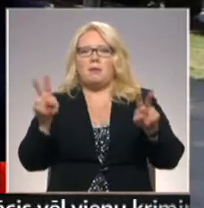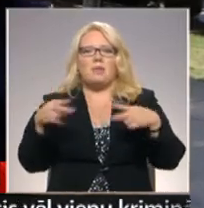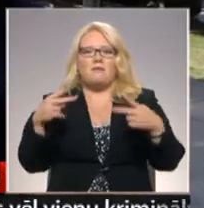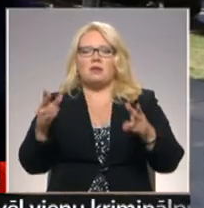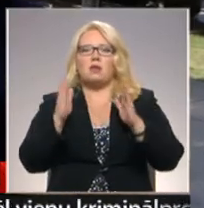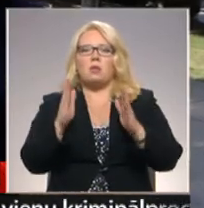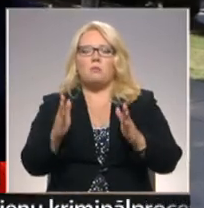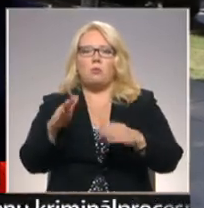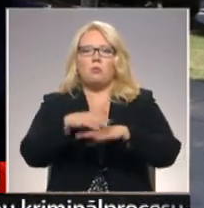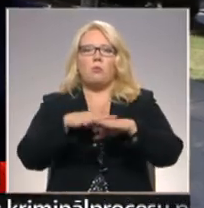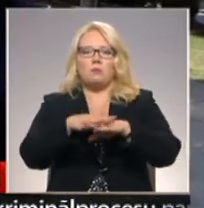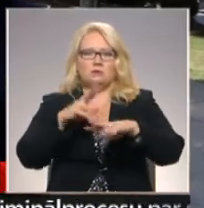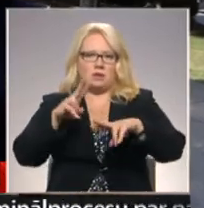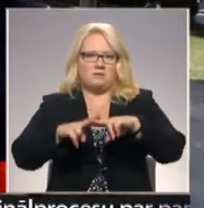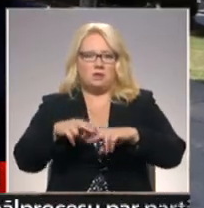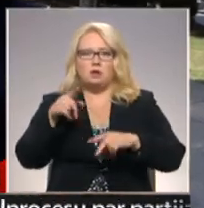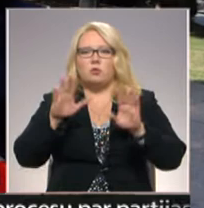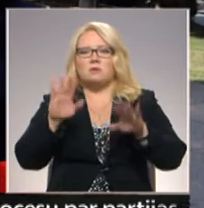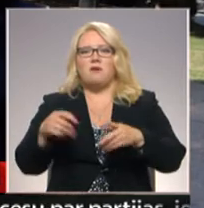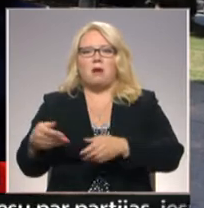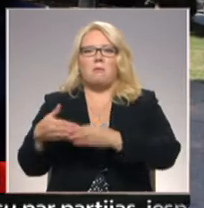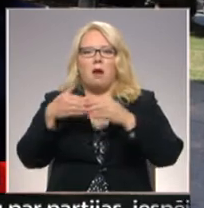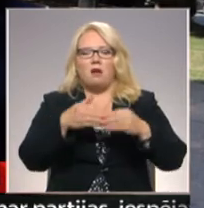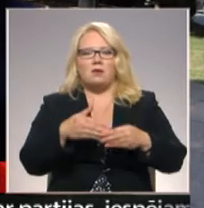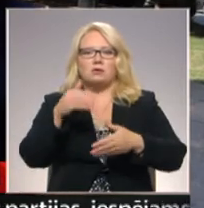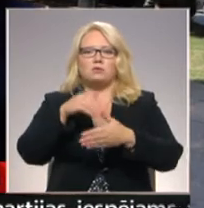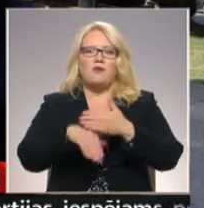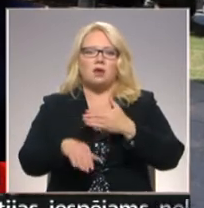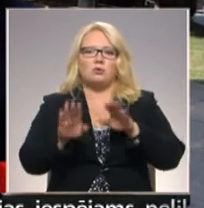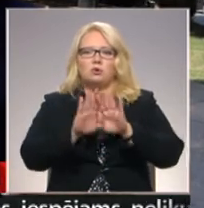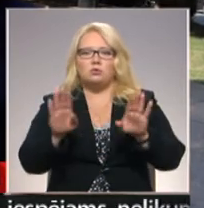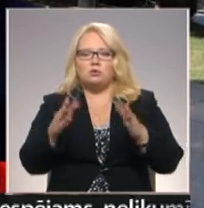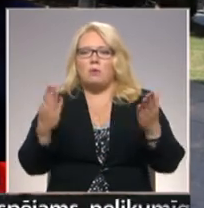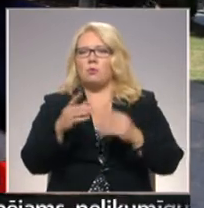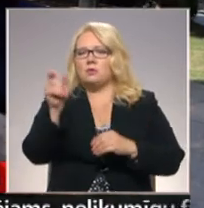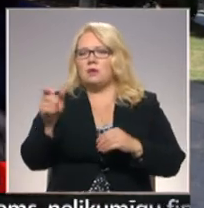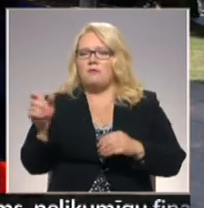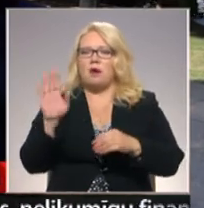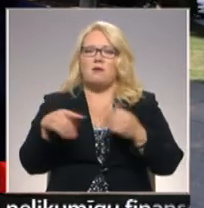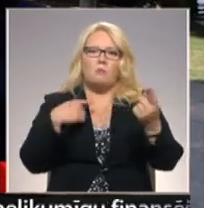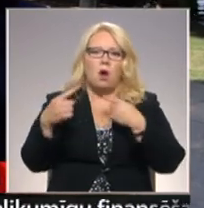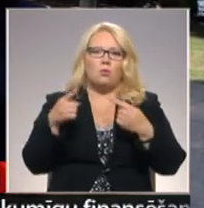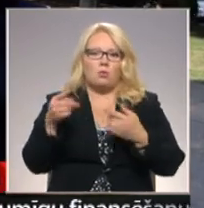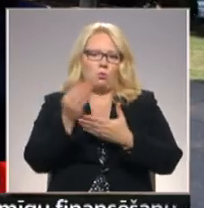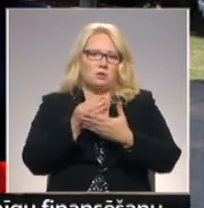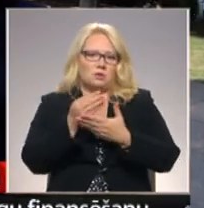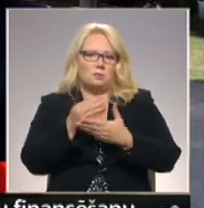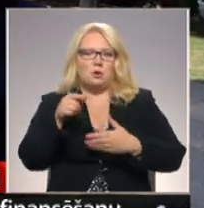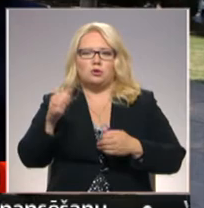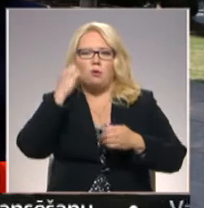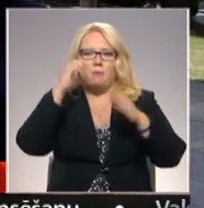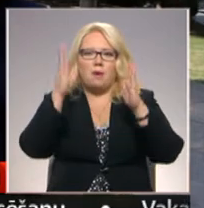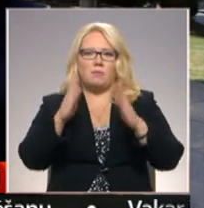atrasties publiskās vietās. Tos var pārvest uz vēsturus muzejiem, kur cilvēki var pārunāt to nozīmi. Šo